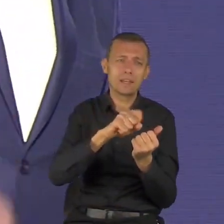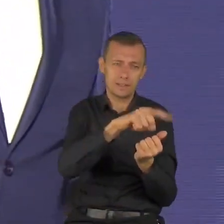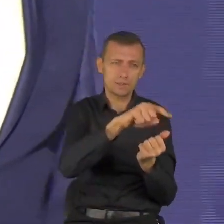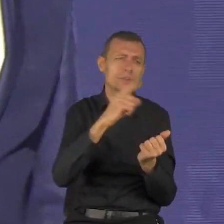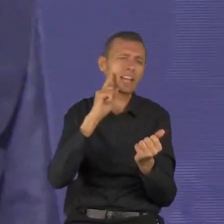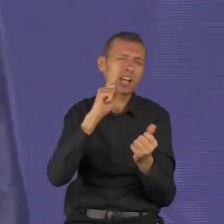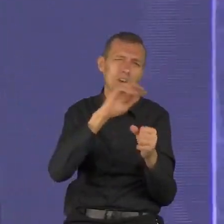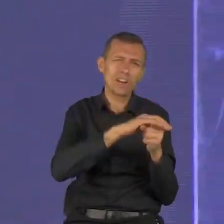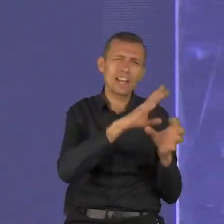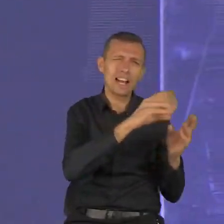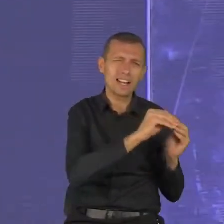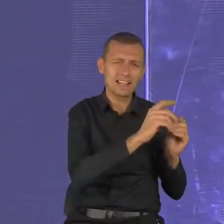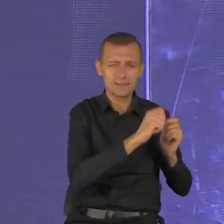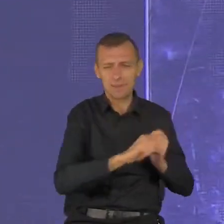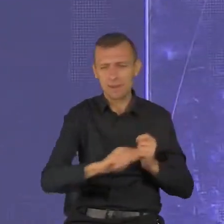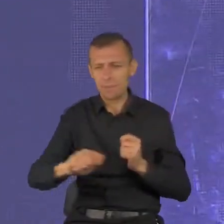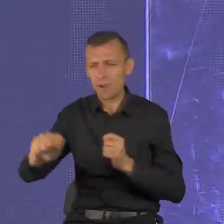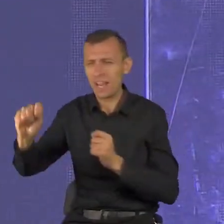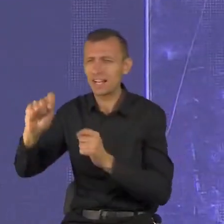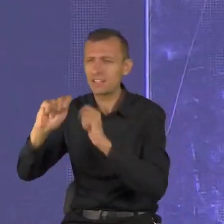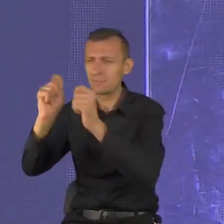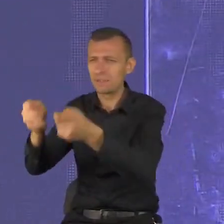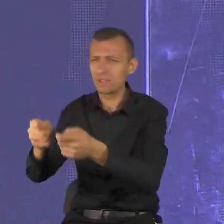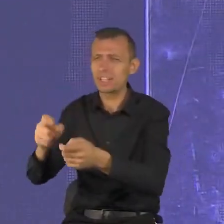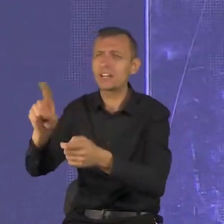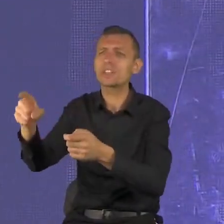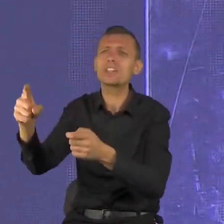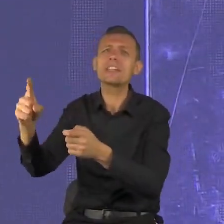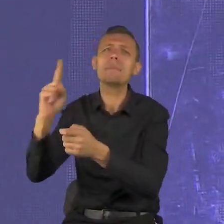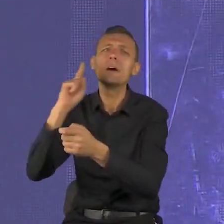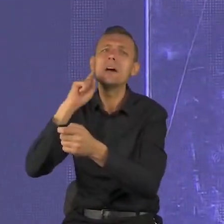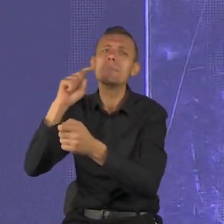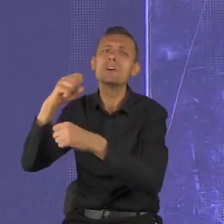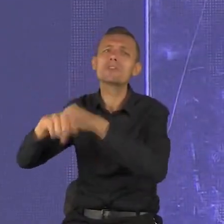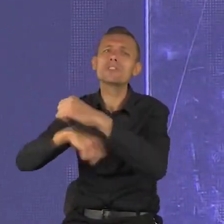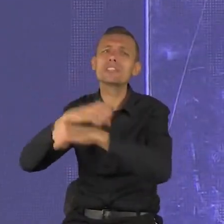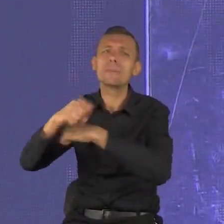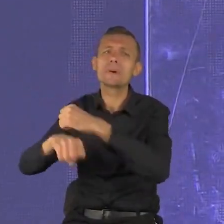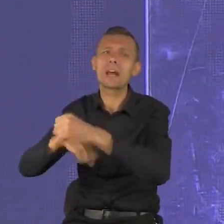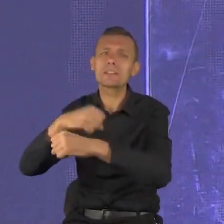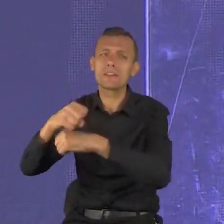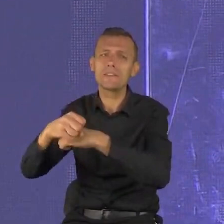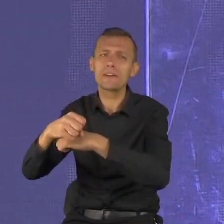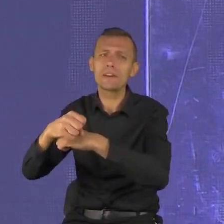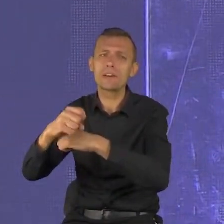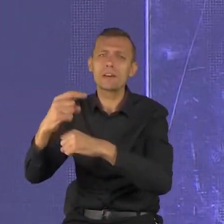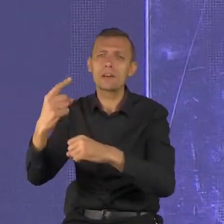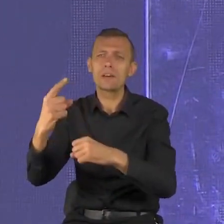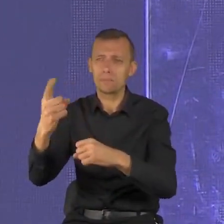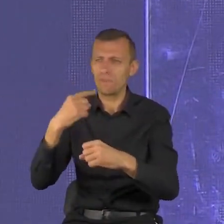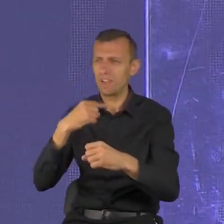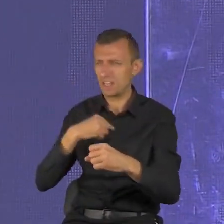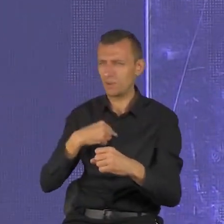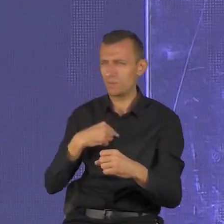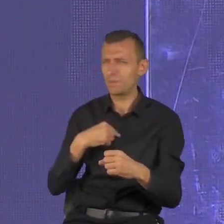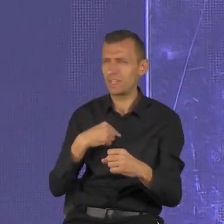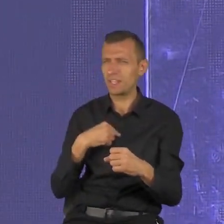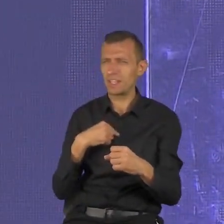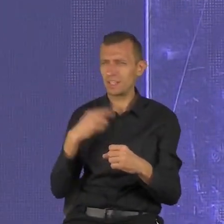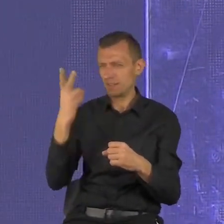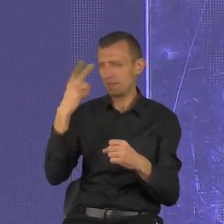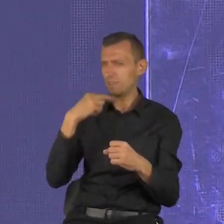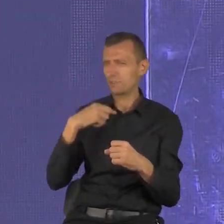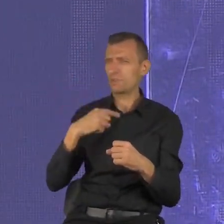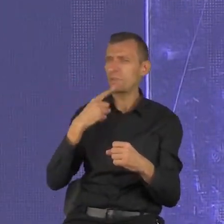który prowadził ten skup, popatrzył na mnie i mówi do mnie tak, wymieniając, wiedział kto ja jestem dokładnie, bo mój ojciec był jego szefem. Patrząc na mnie